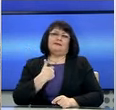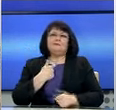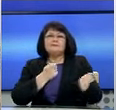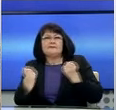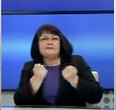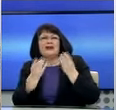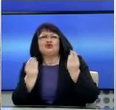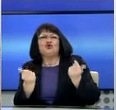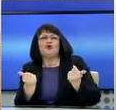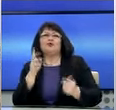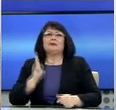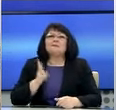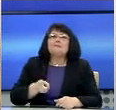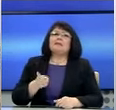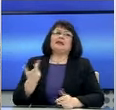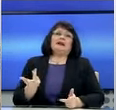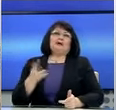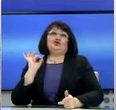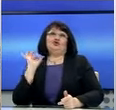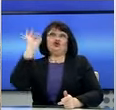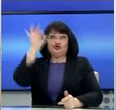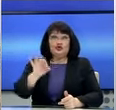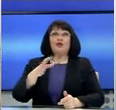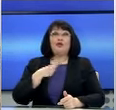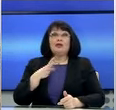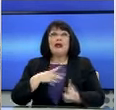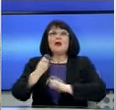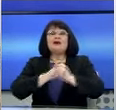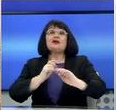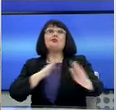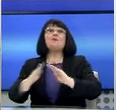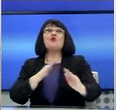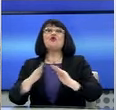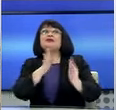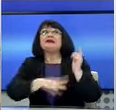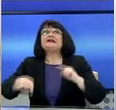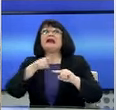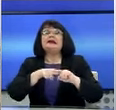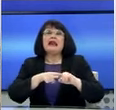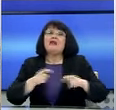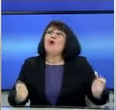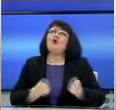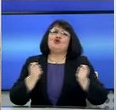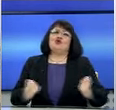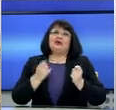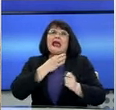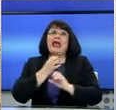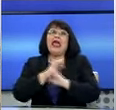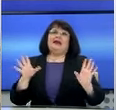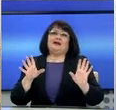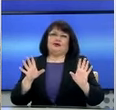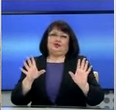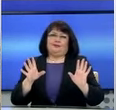κρίσεων και αντιμετώπισης κινδύνων, που στόχο έχει να αποτελέσει την ασπίδα της χώρας μας σε κάθε περίπτωση έκτακτης